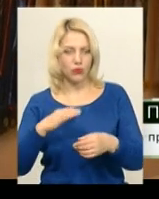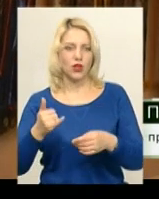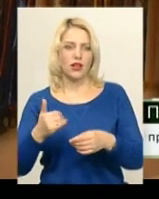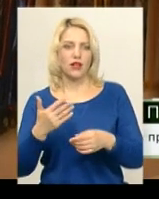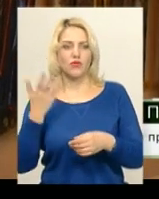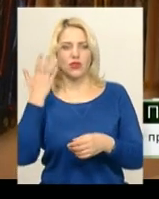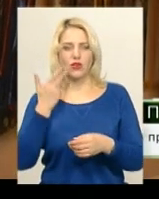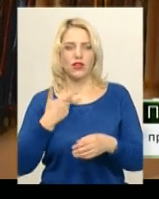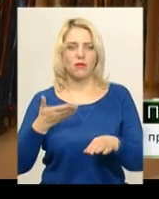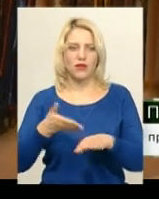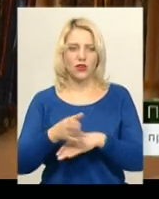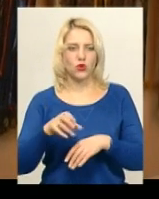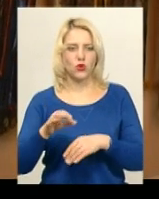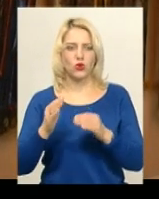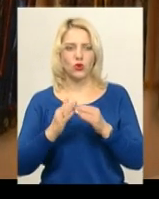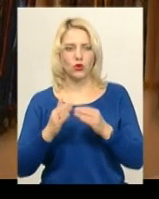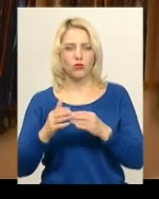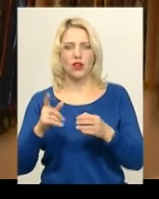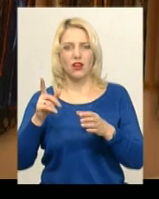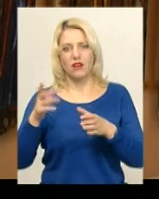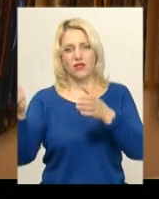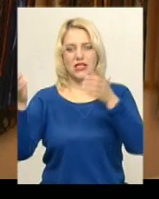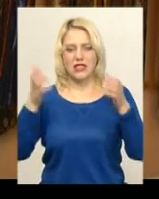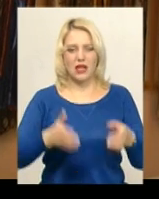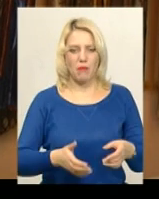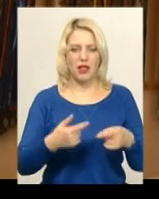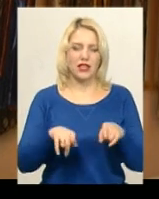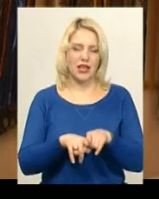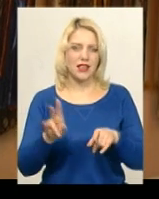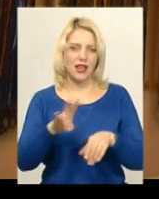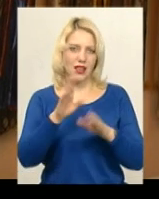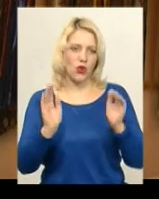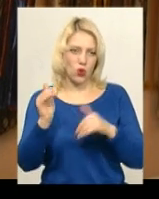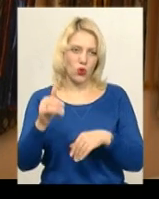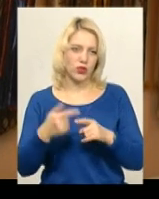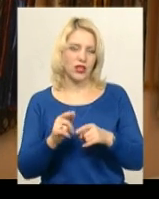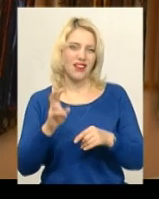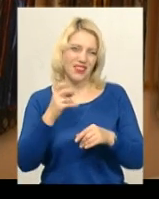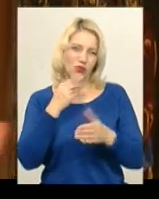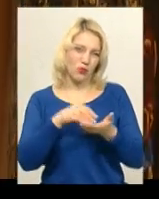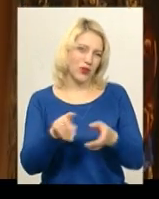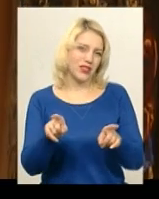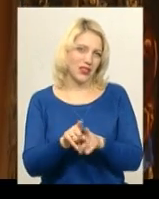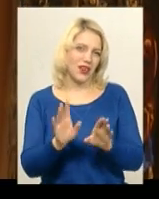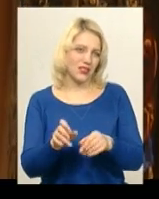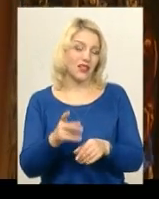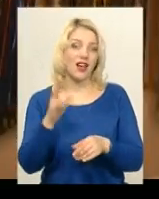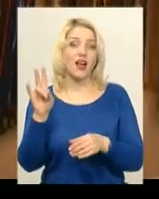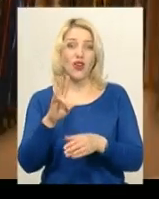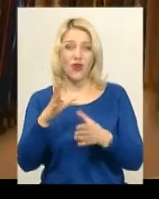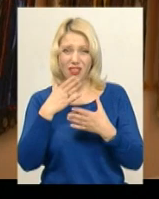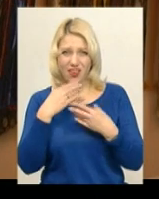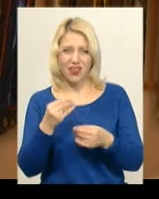додому до батьків, вже познімали ці ікони і купили, ну такі, скажімо, я приїжджаю, на них дивлюся. Ікона гарна,